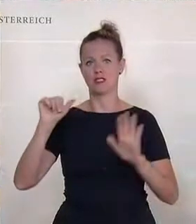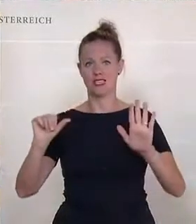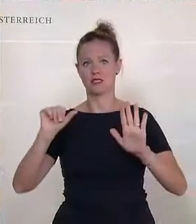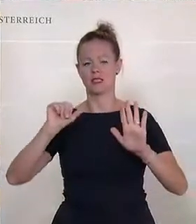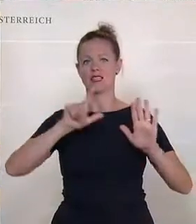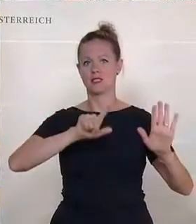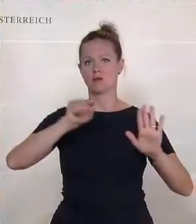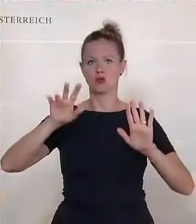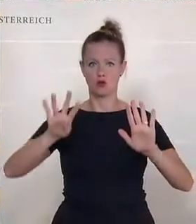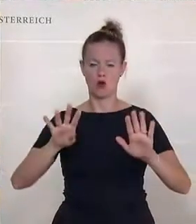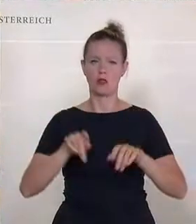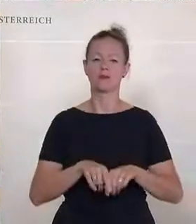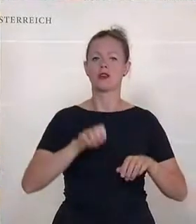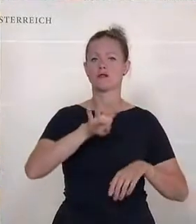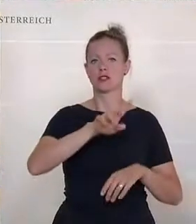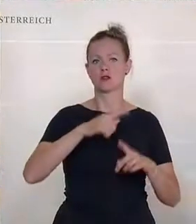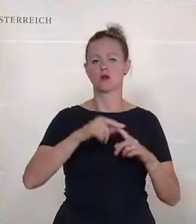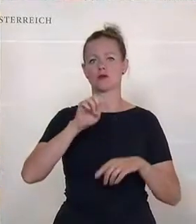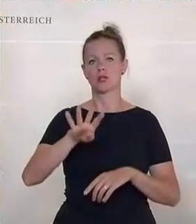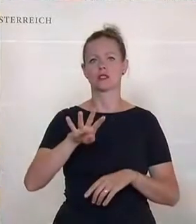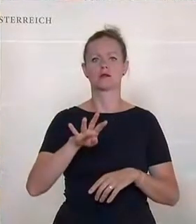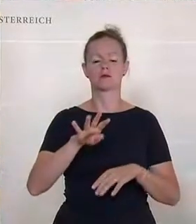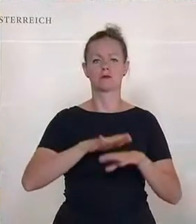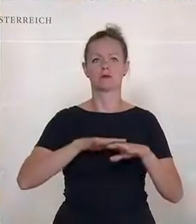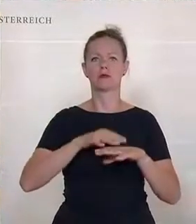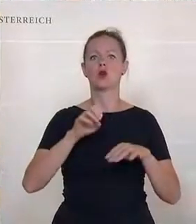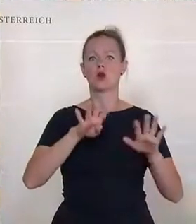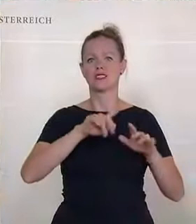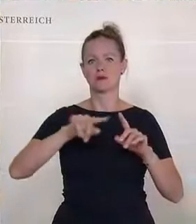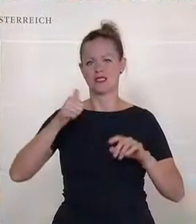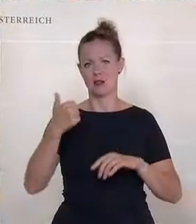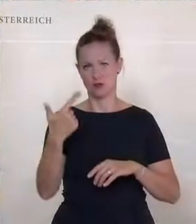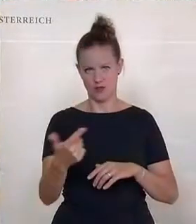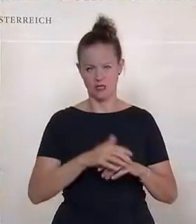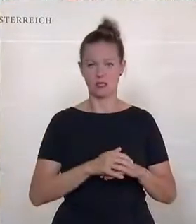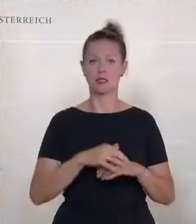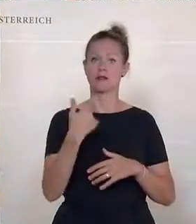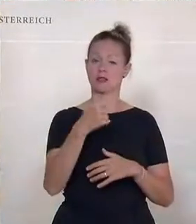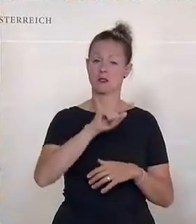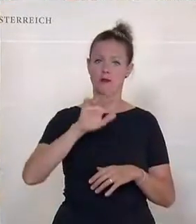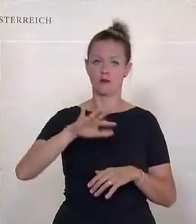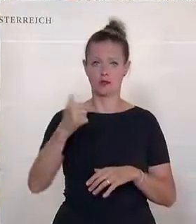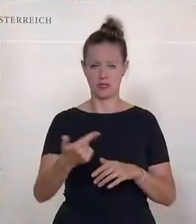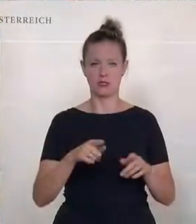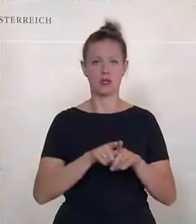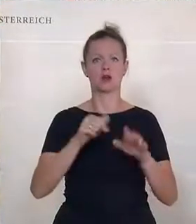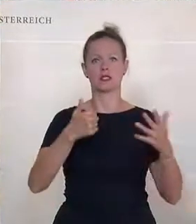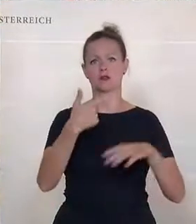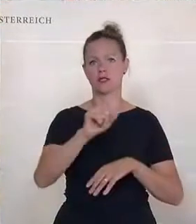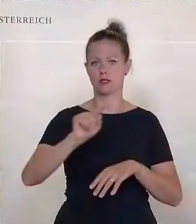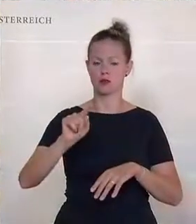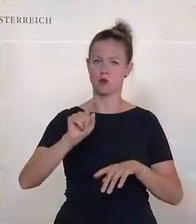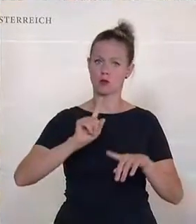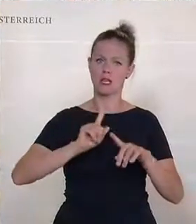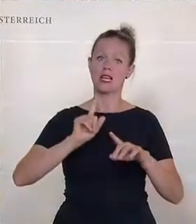zum Thema Asylwerber aus Afghanistan, konkret im Zusammenhang mit der Ermordung der 13